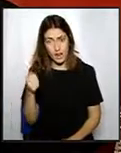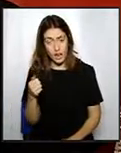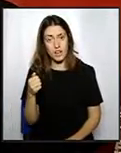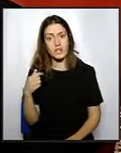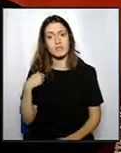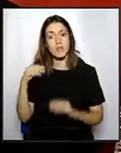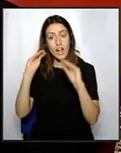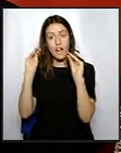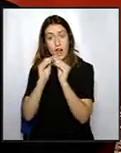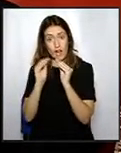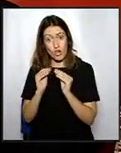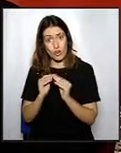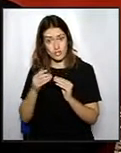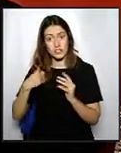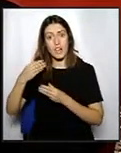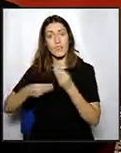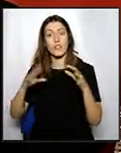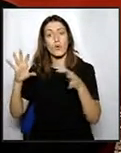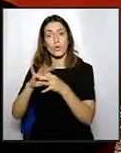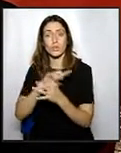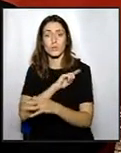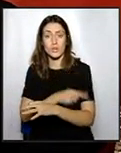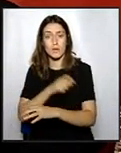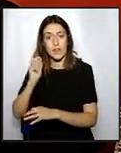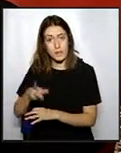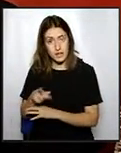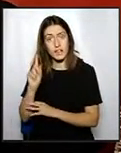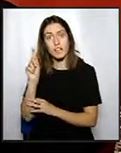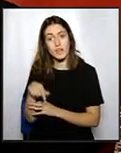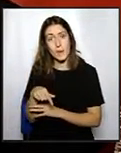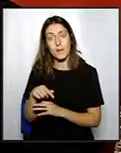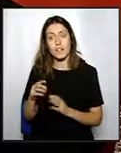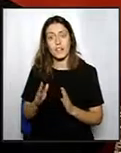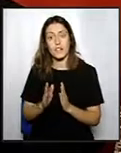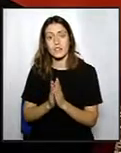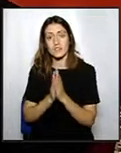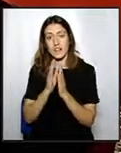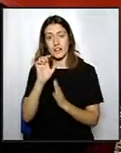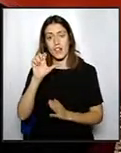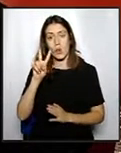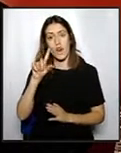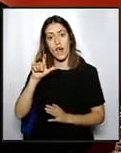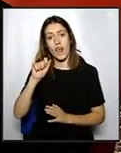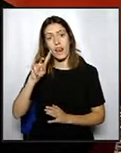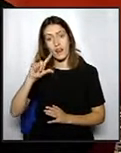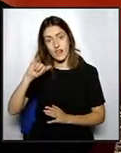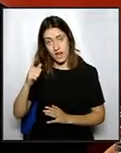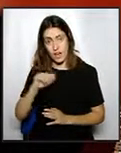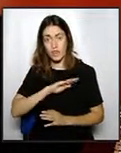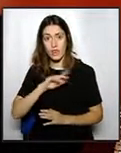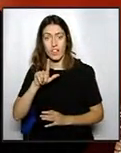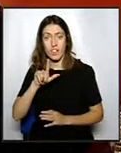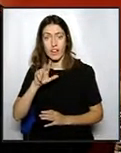s'havia de fer entre la Unió Esportiva de Vic i, crec recordar, el Sant Olària de Riu I. En total, que el senyor